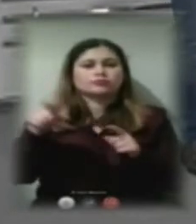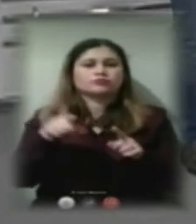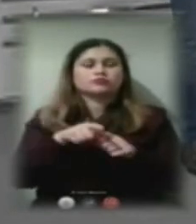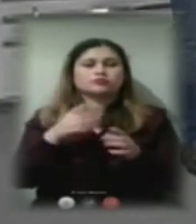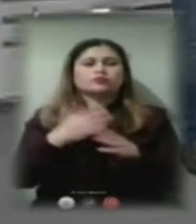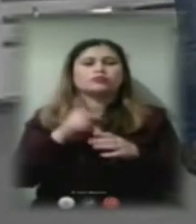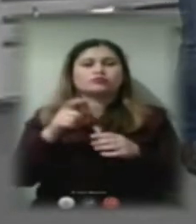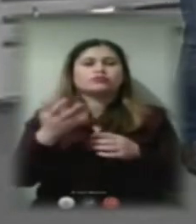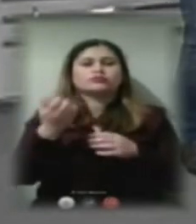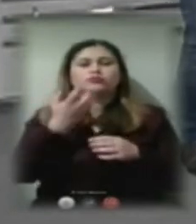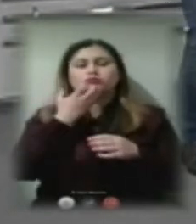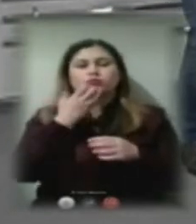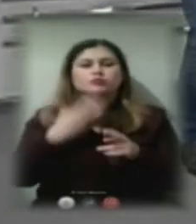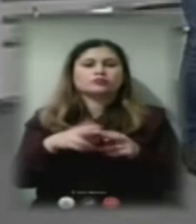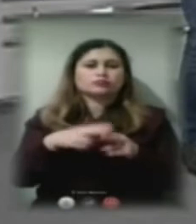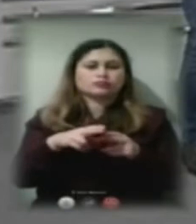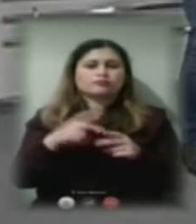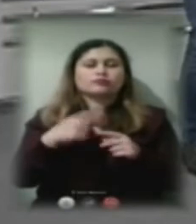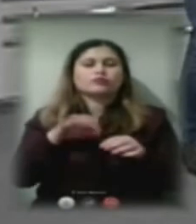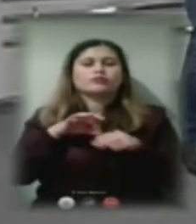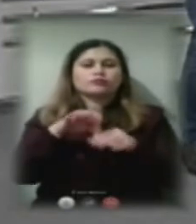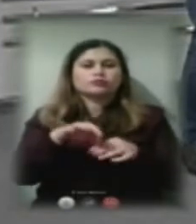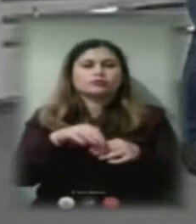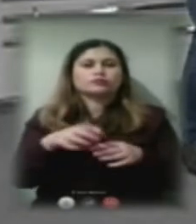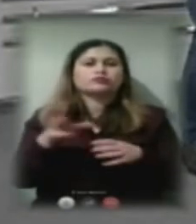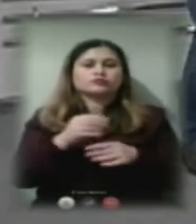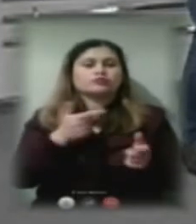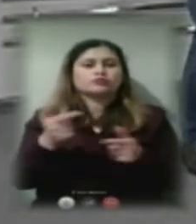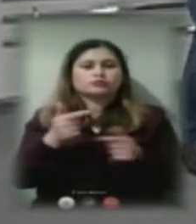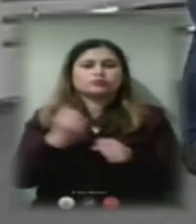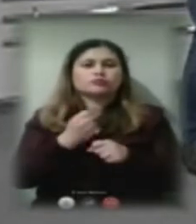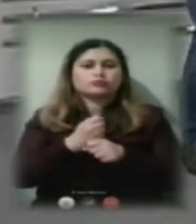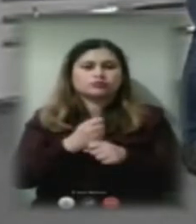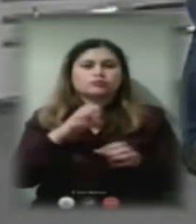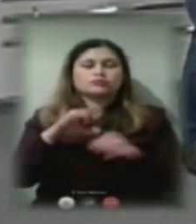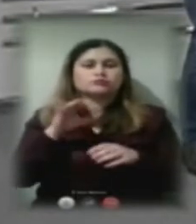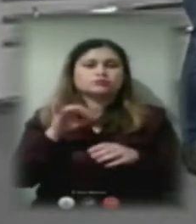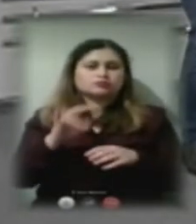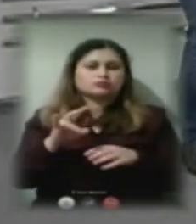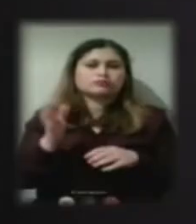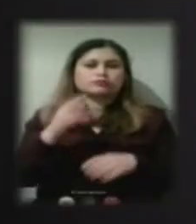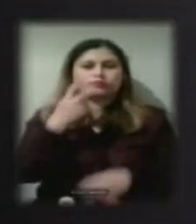теплий кредит і провели вже певні підготовчі роботи до опалювального сезону. Давайте подивимось.